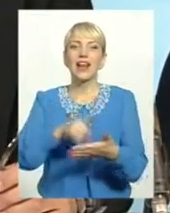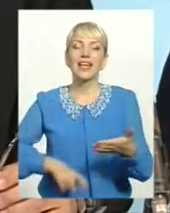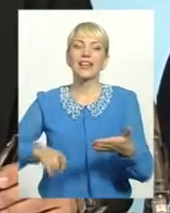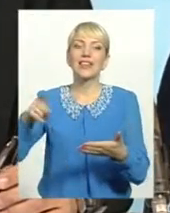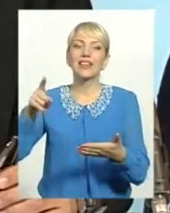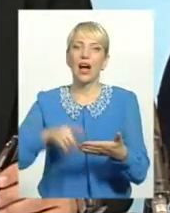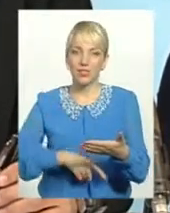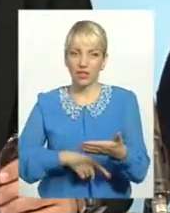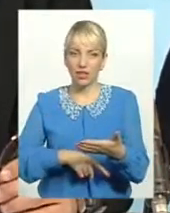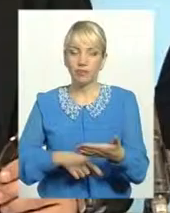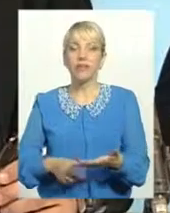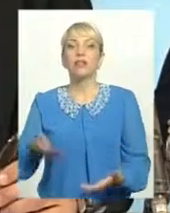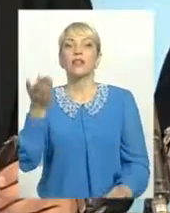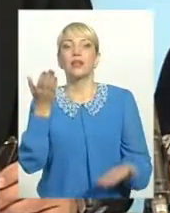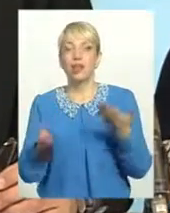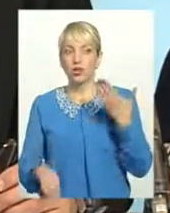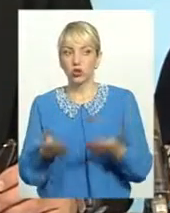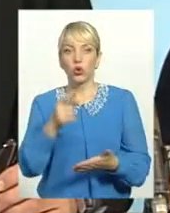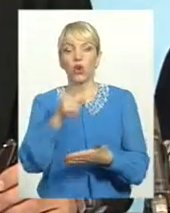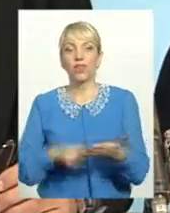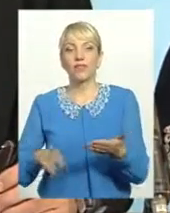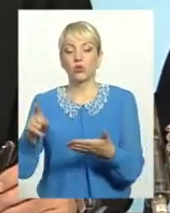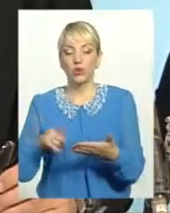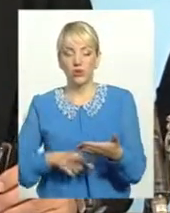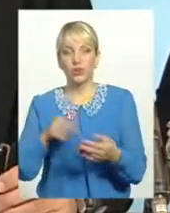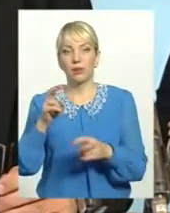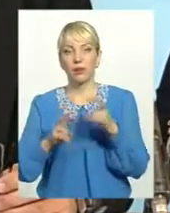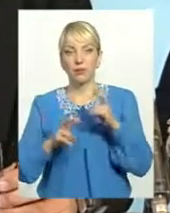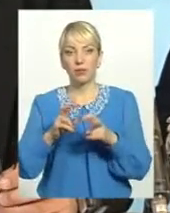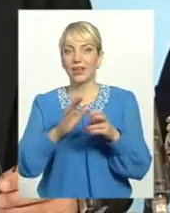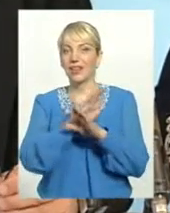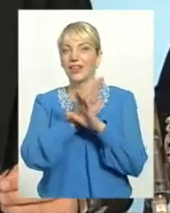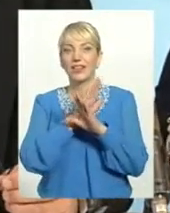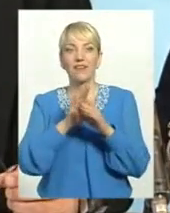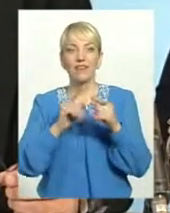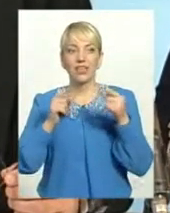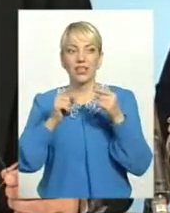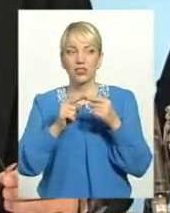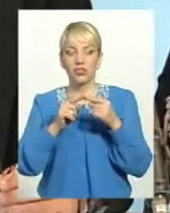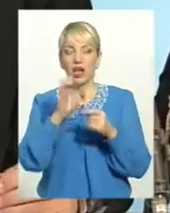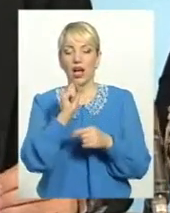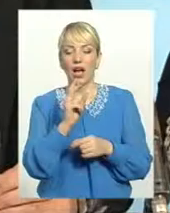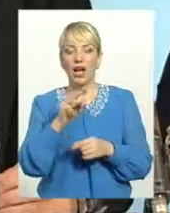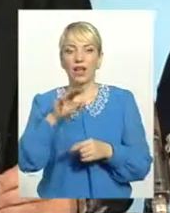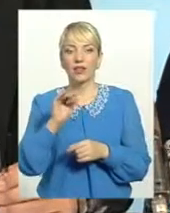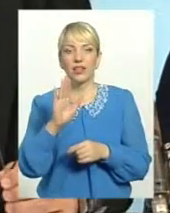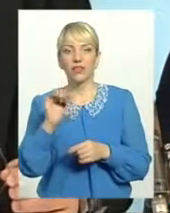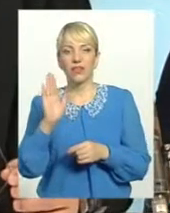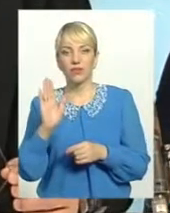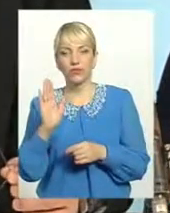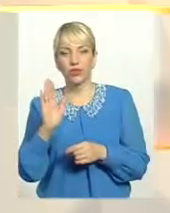йде ліквідація і повністю ліквідується підприємство і не вистачить активів, щоб погасити